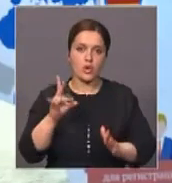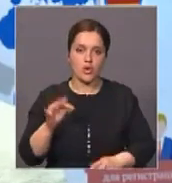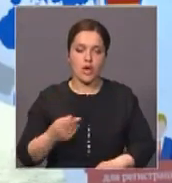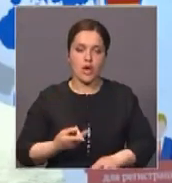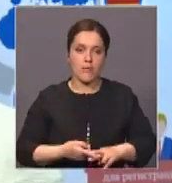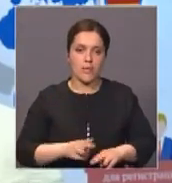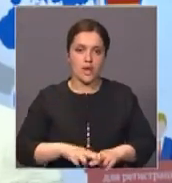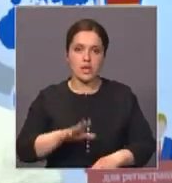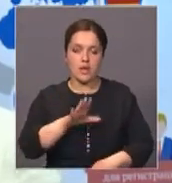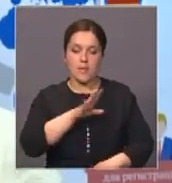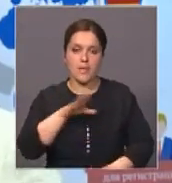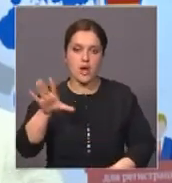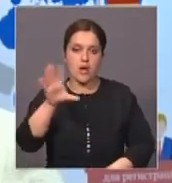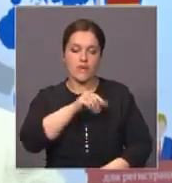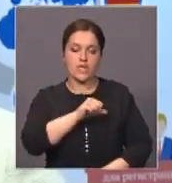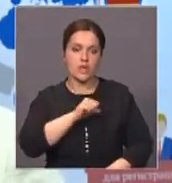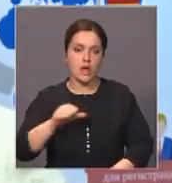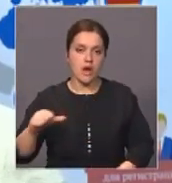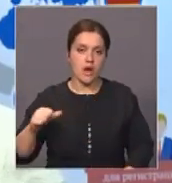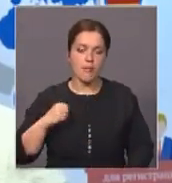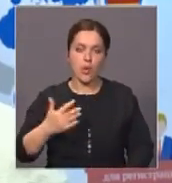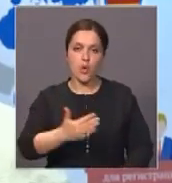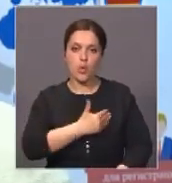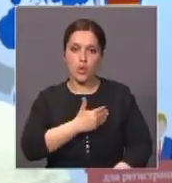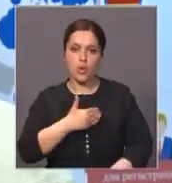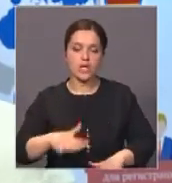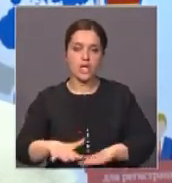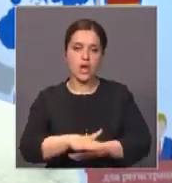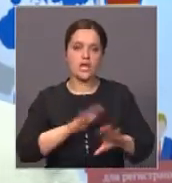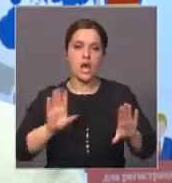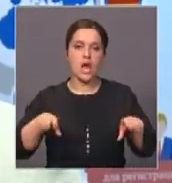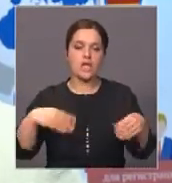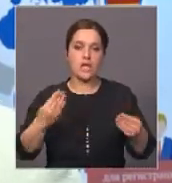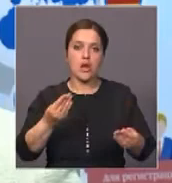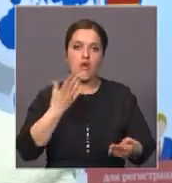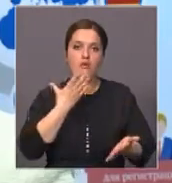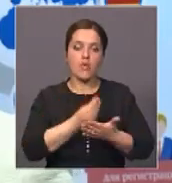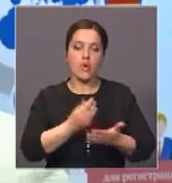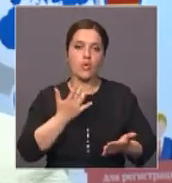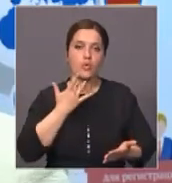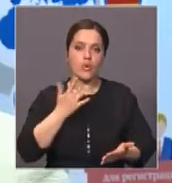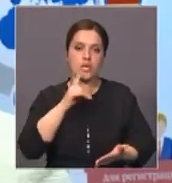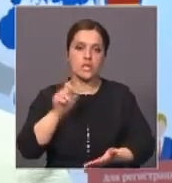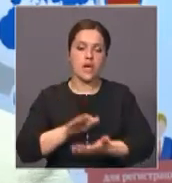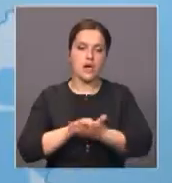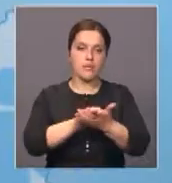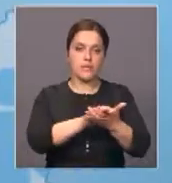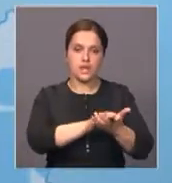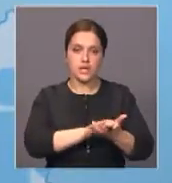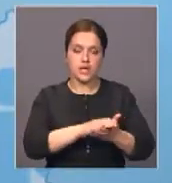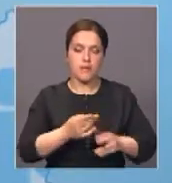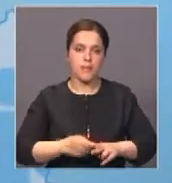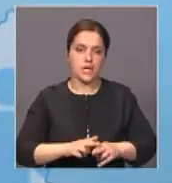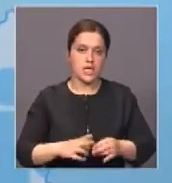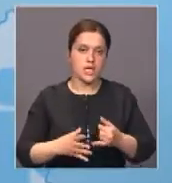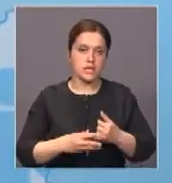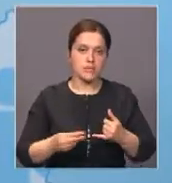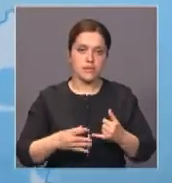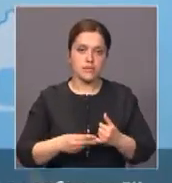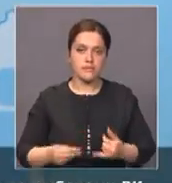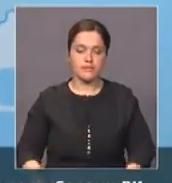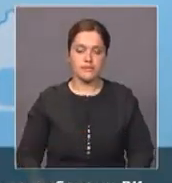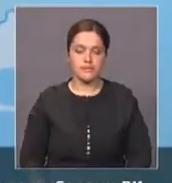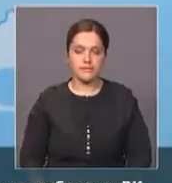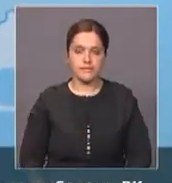было волей излияния народа отдать свой голос за мир и добро этой земле. Казахстанцы сделали